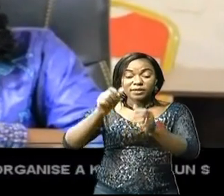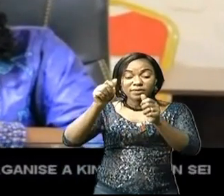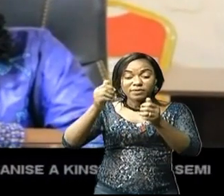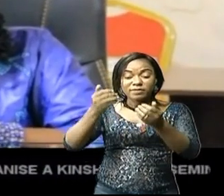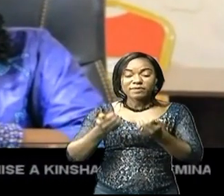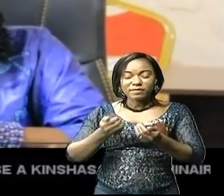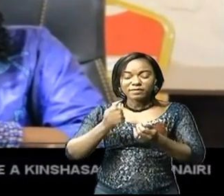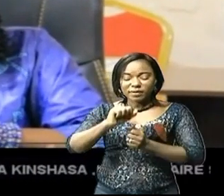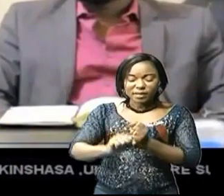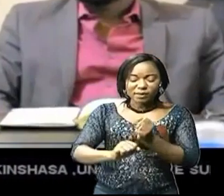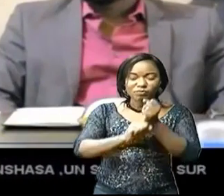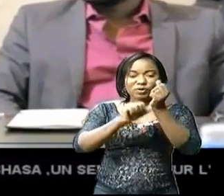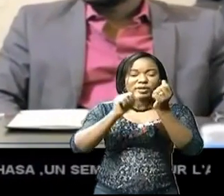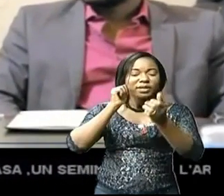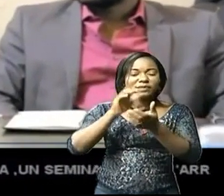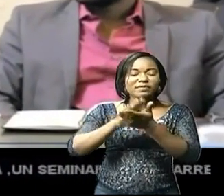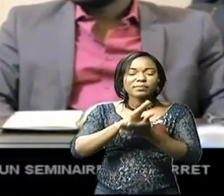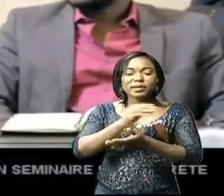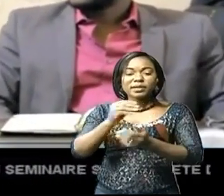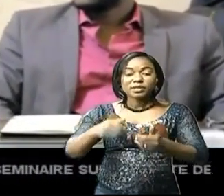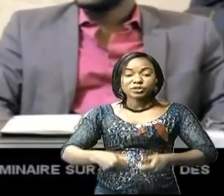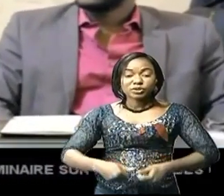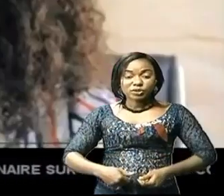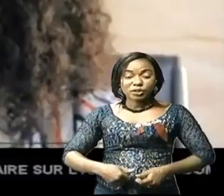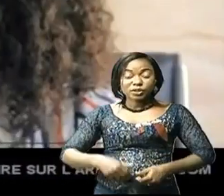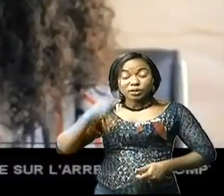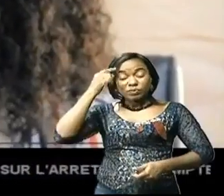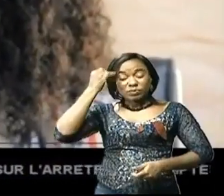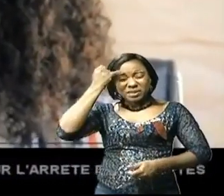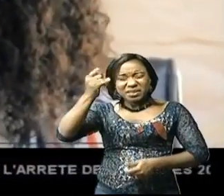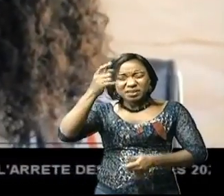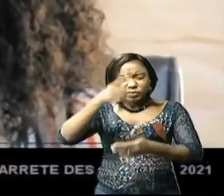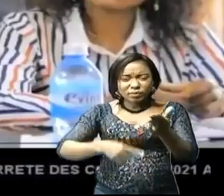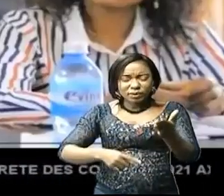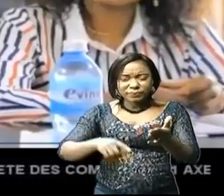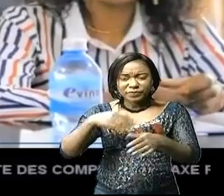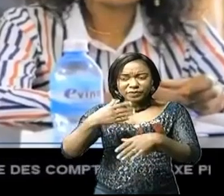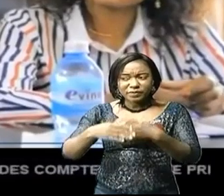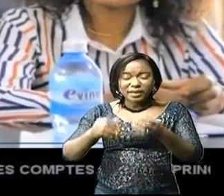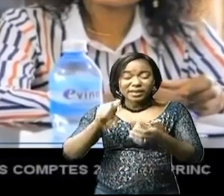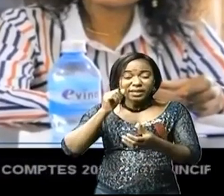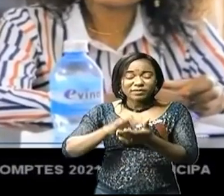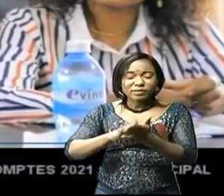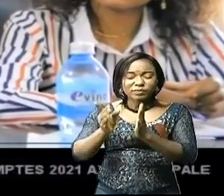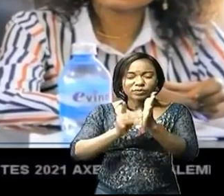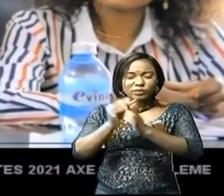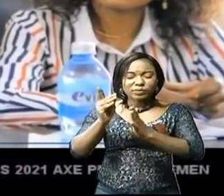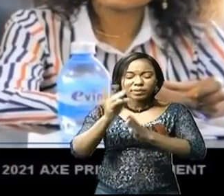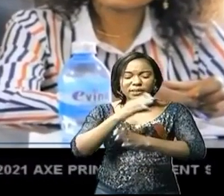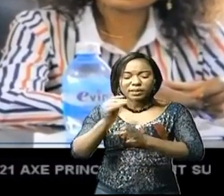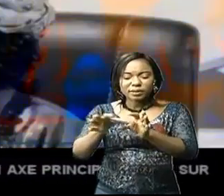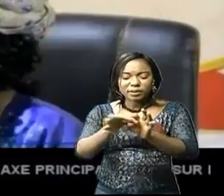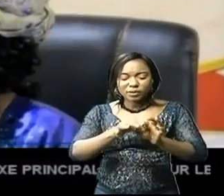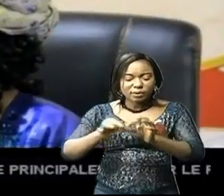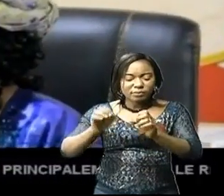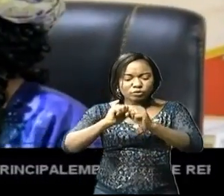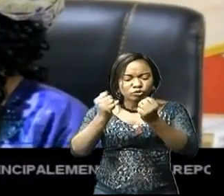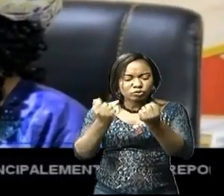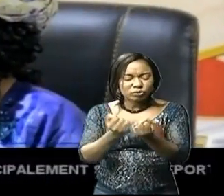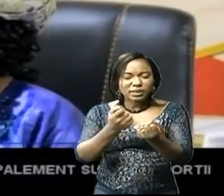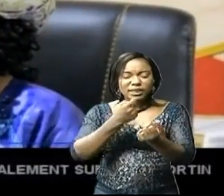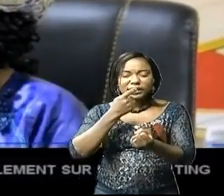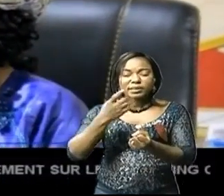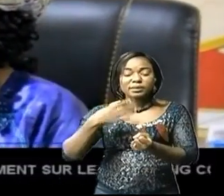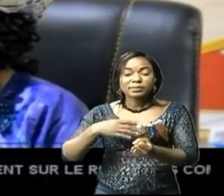Dans l'entrepreneuriat, l'idée est de faire des femmes des instruments de paix, de développement et de la cohésion sociale, a dit